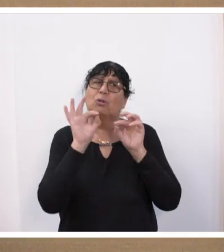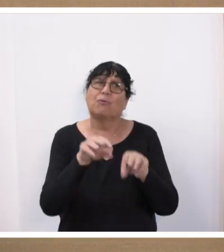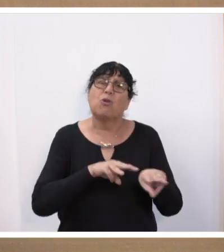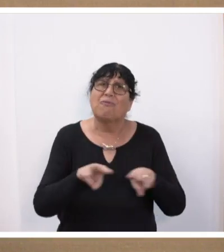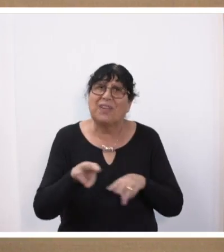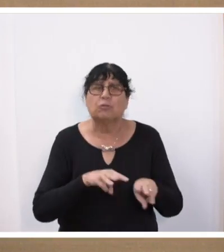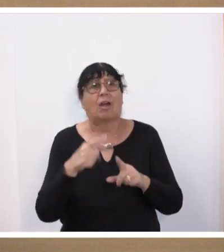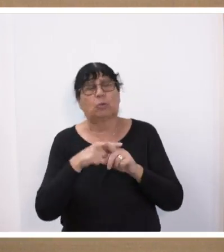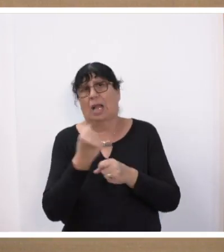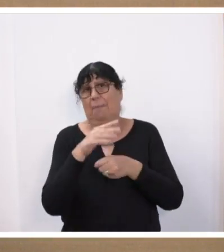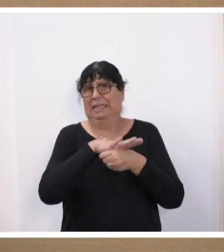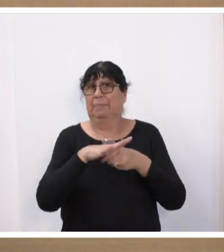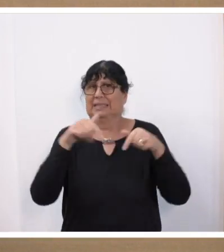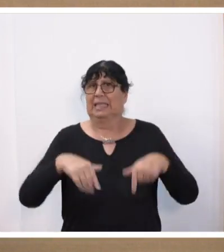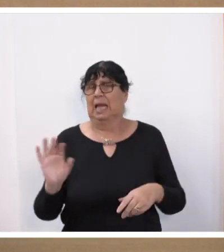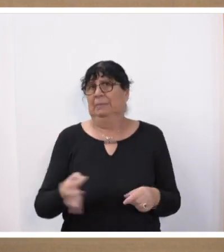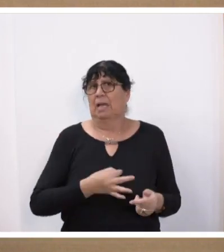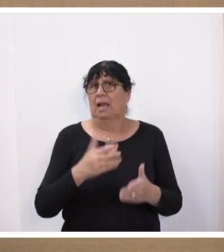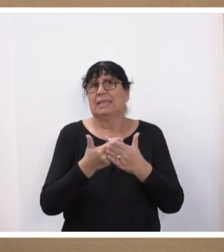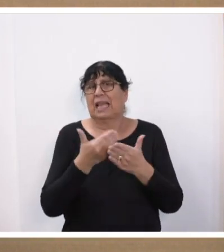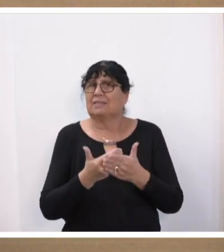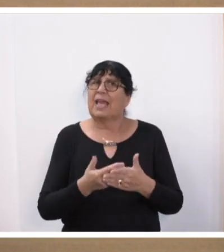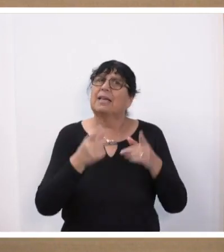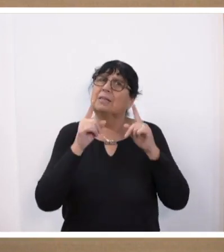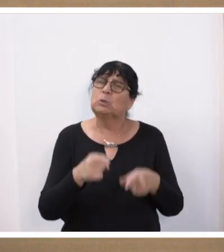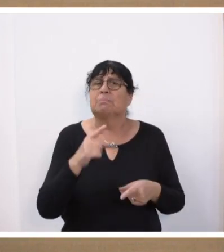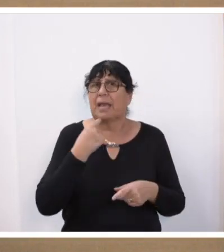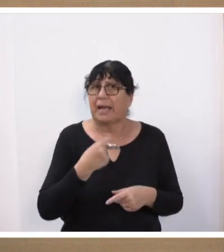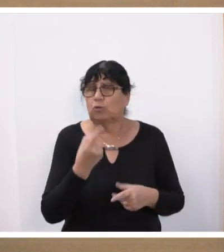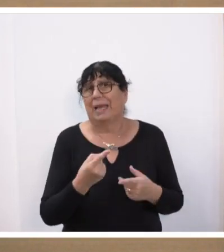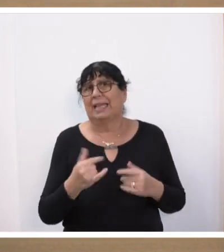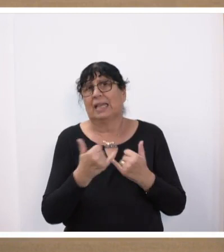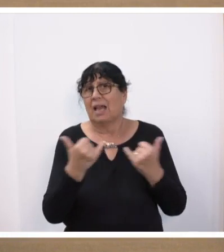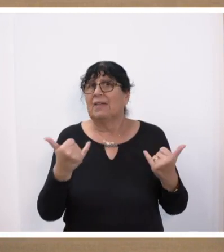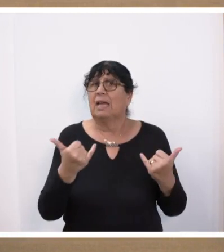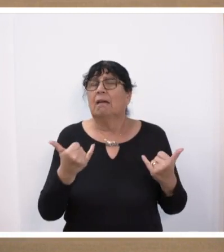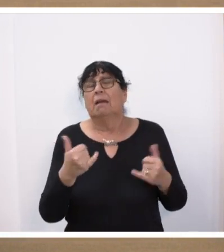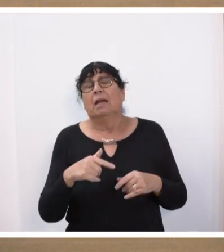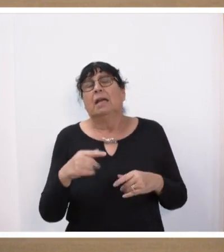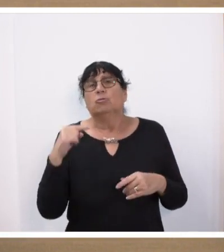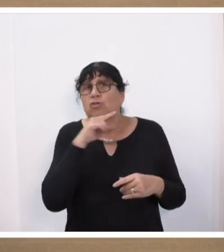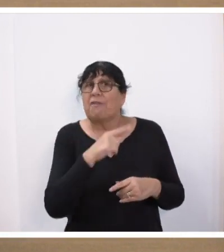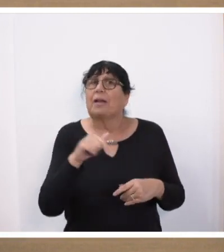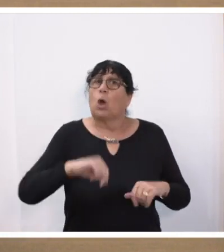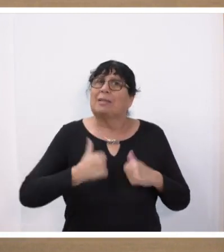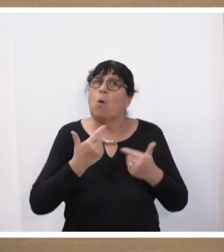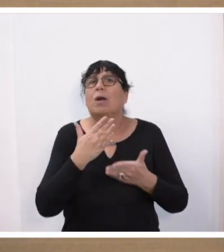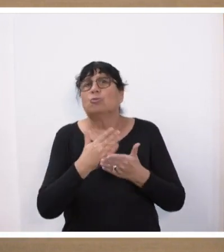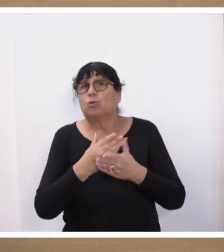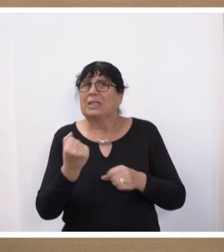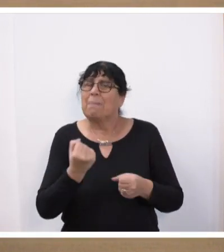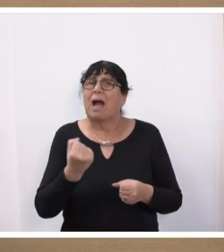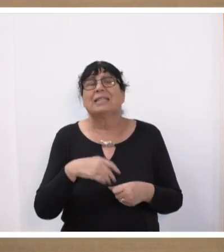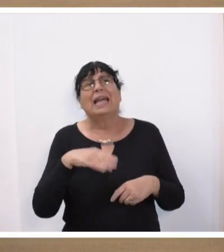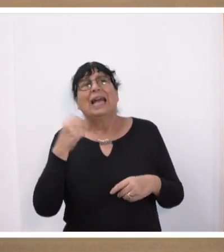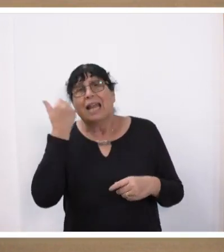hier im Saarland. Und deswegen, glaube ich, muss man es schon auch ansprechen, wie der Herr Stephan das gerade heute Morgen gemacht hat, lieber Timo A., dass eben dieses